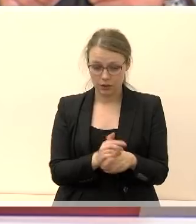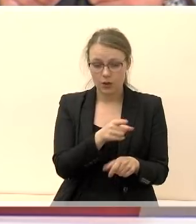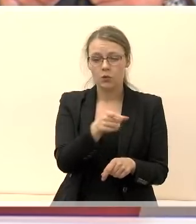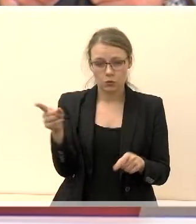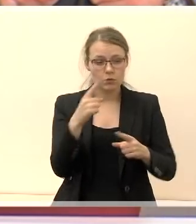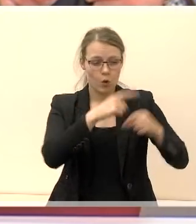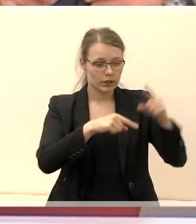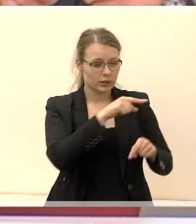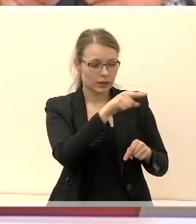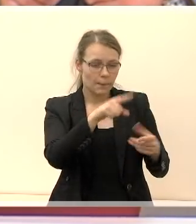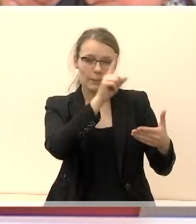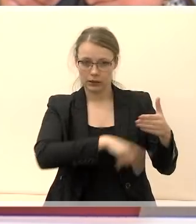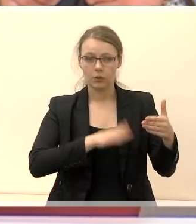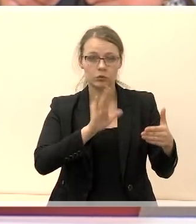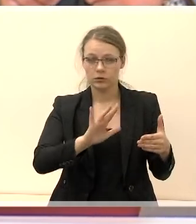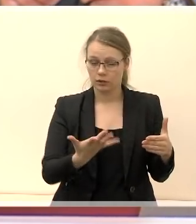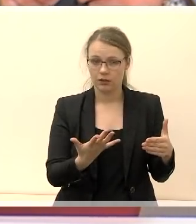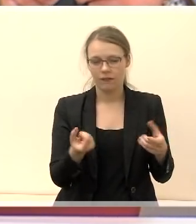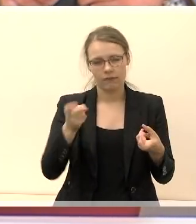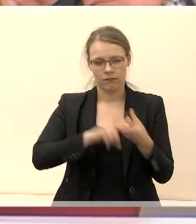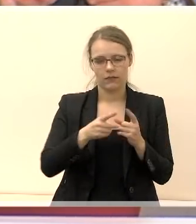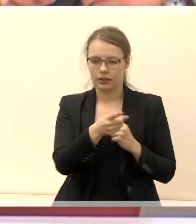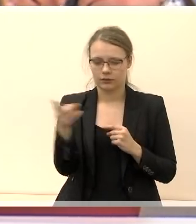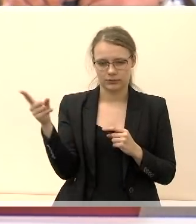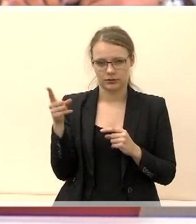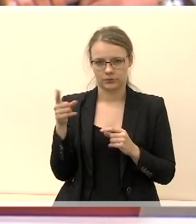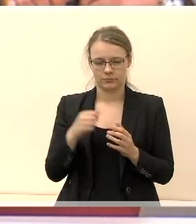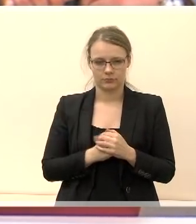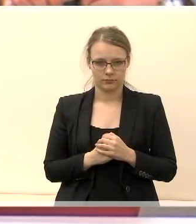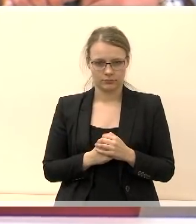politikais patikėsite, priklausys nuo jūsų apsisprendimo?